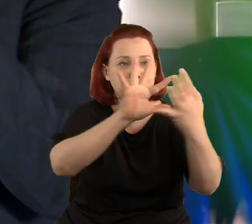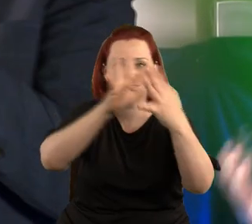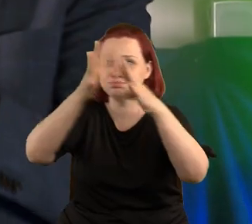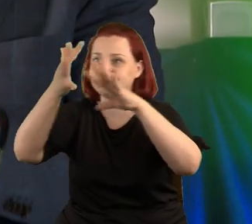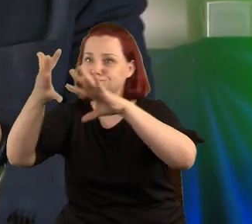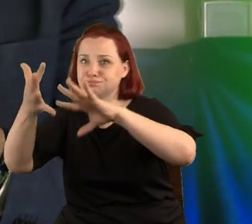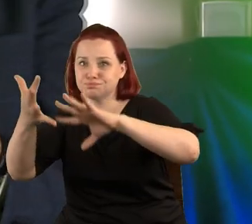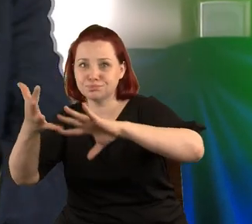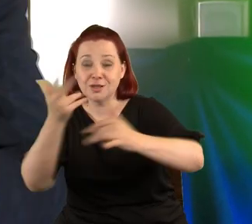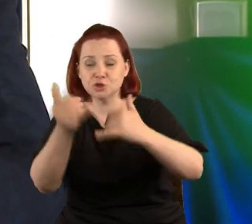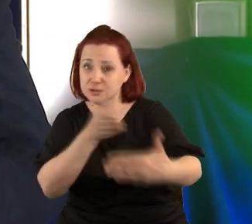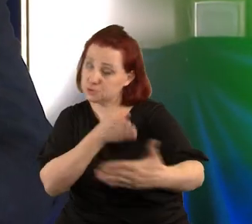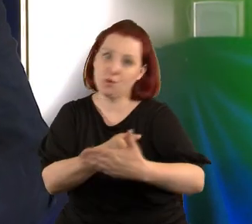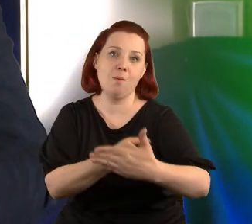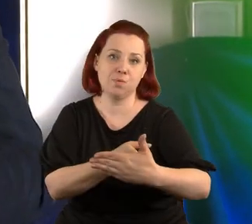unieruchomiona